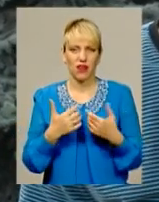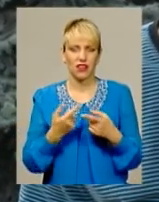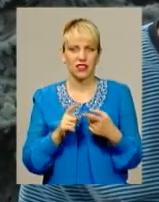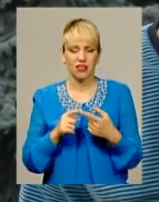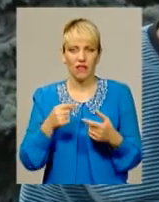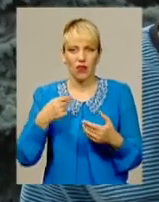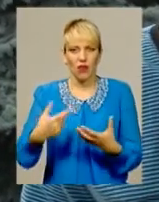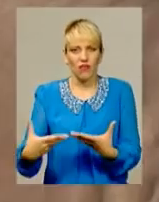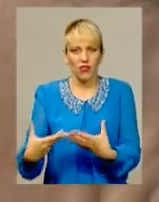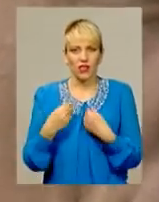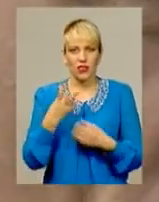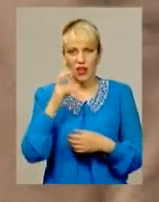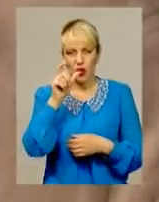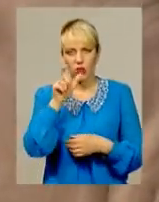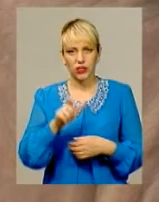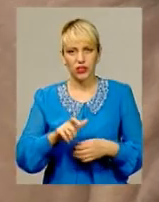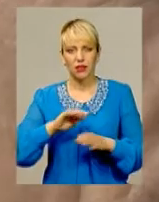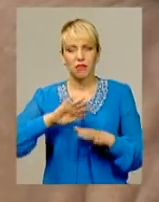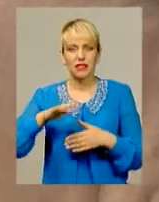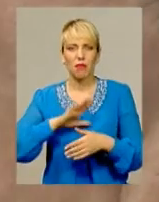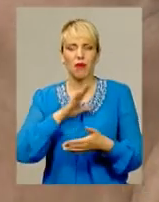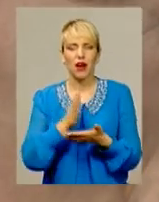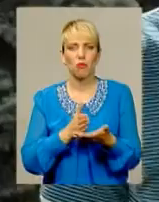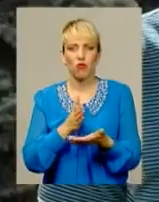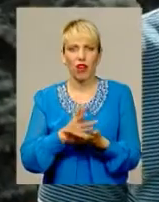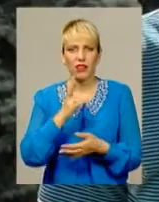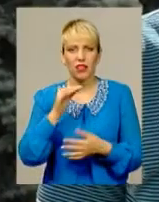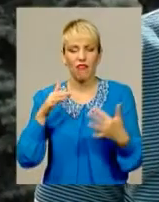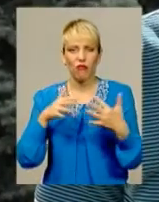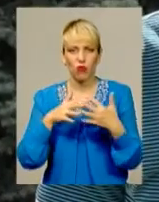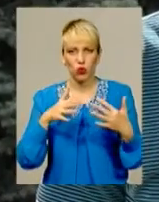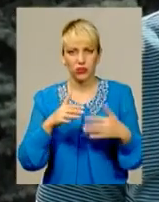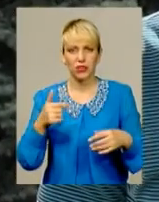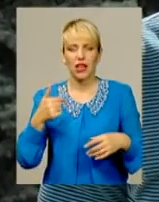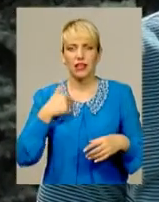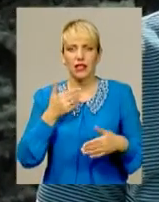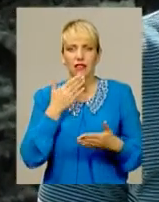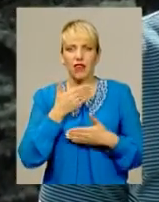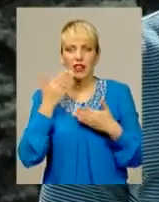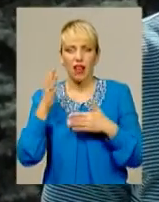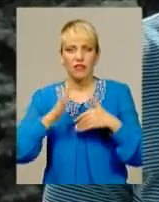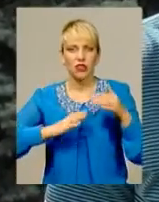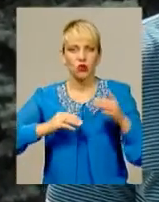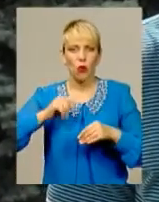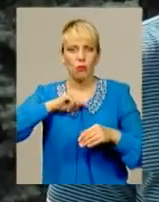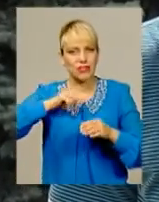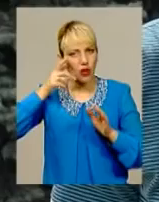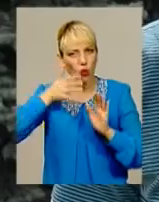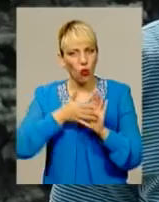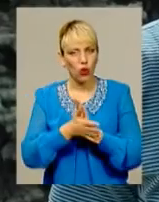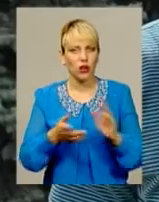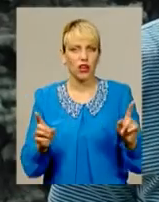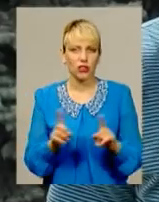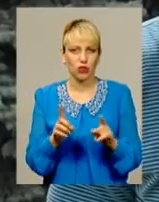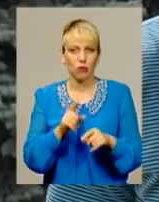перебування на фронті. Я звертався до психологів, працював з психологом, щоб пришвидшити повертання звіта.